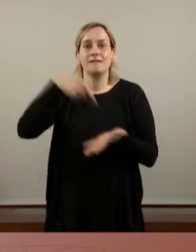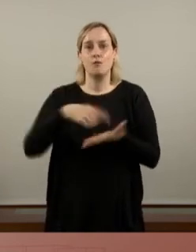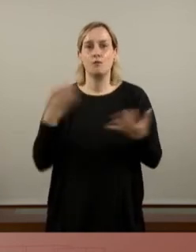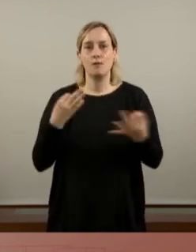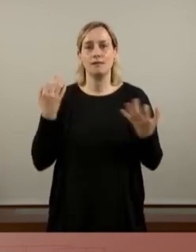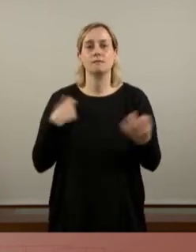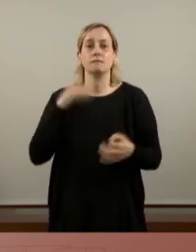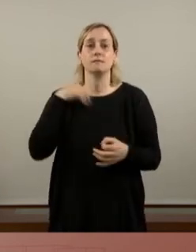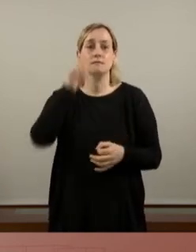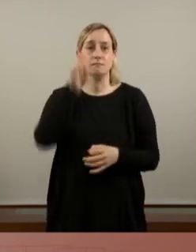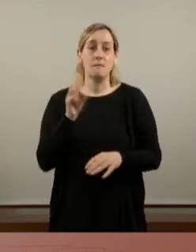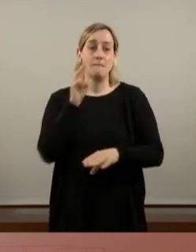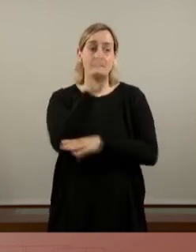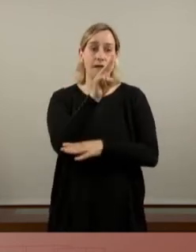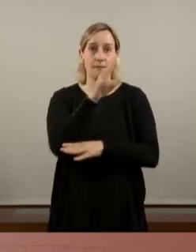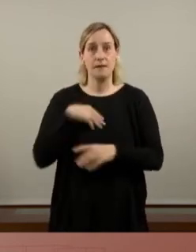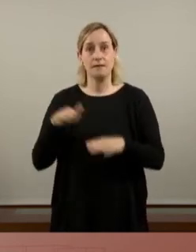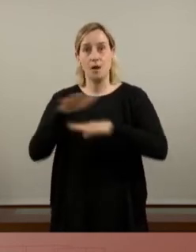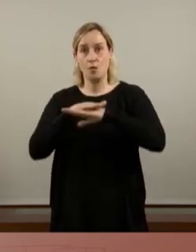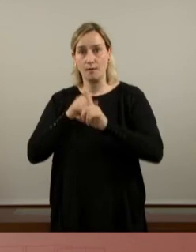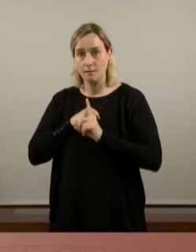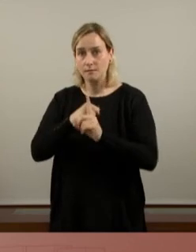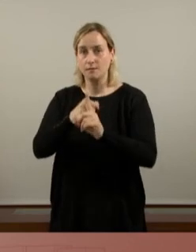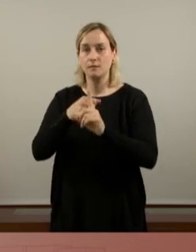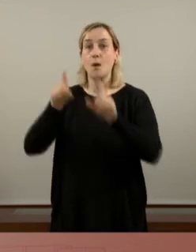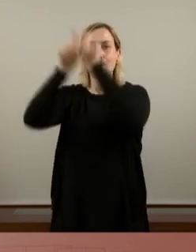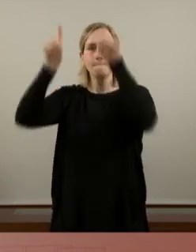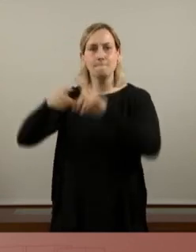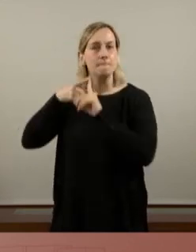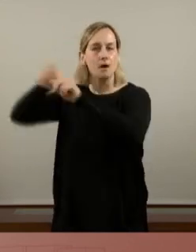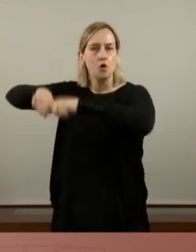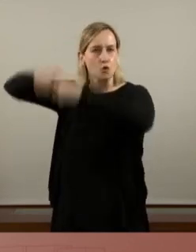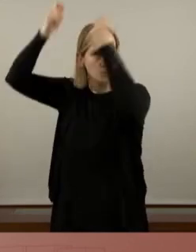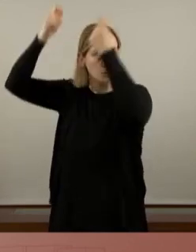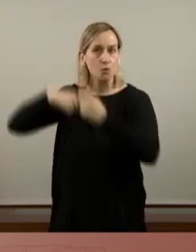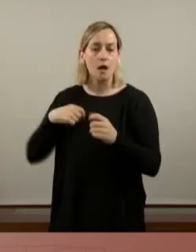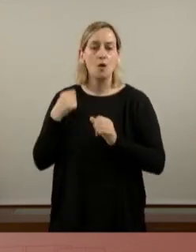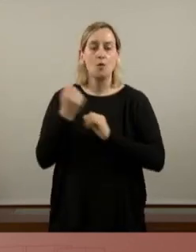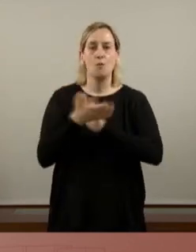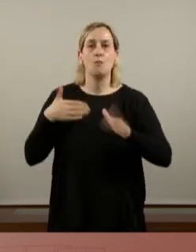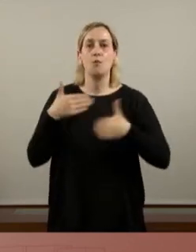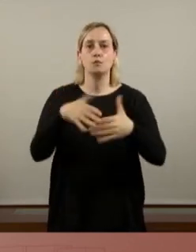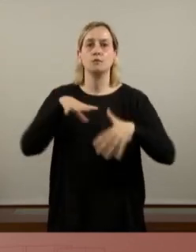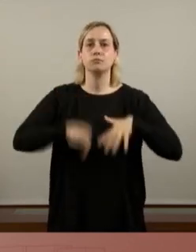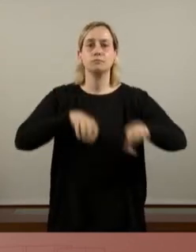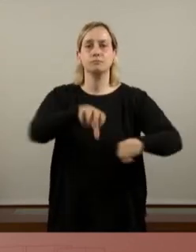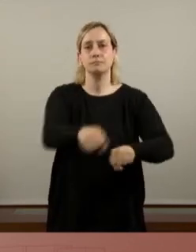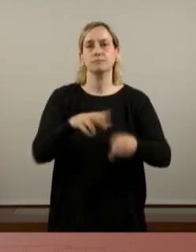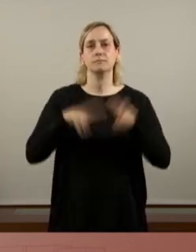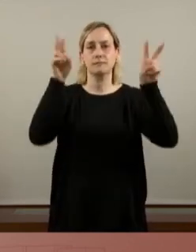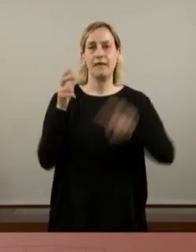empènyer el Parlament i el govern cap a un marc de ruptura cap a un procés d'acceleració de conquesta de drets.